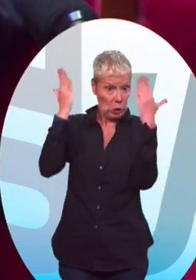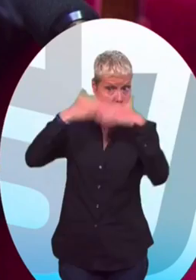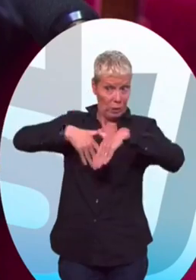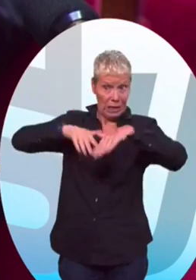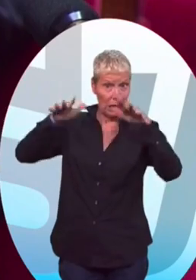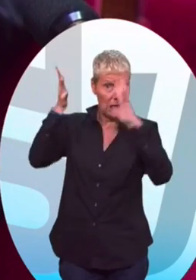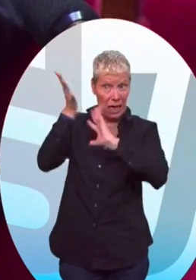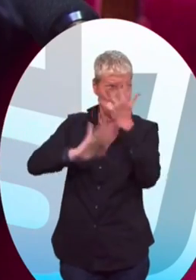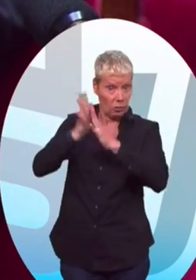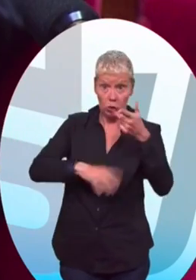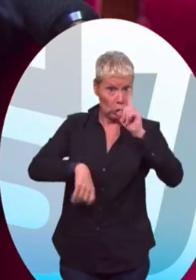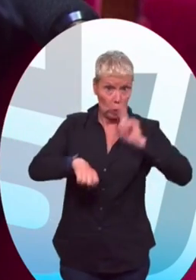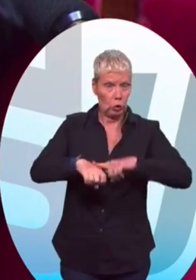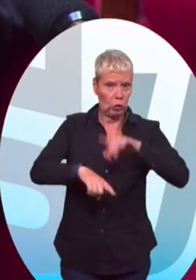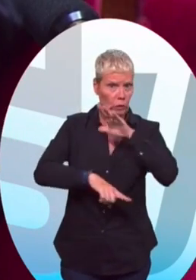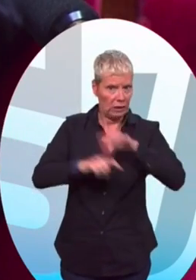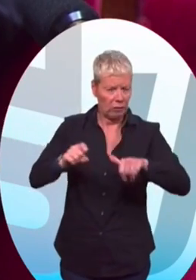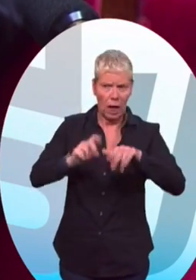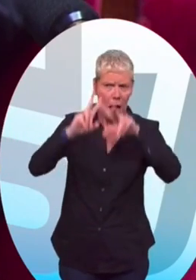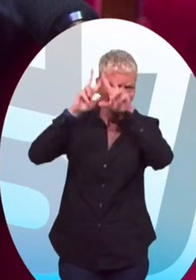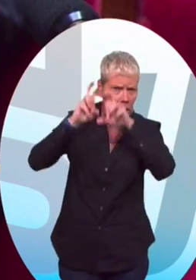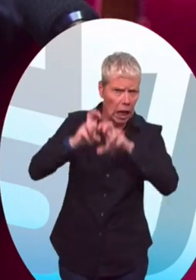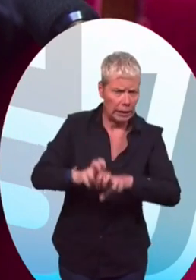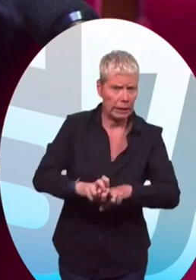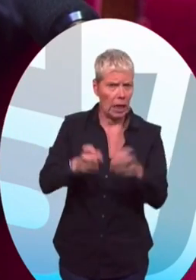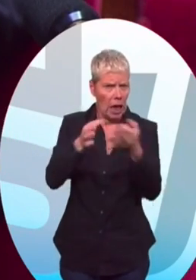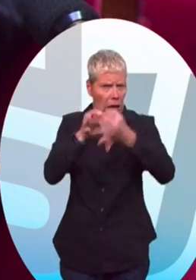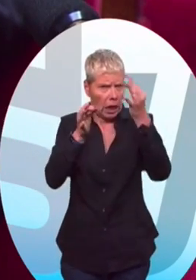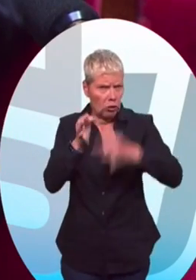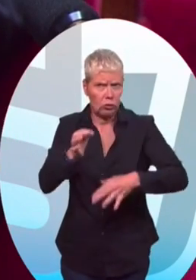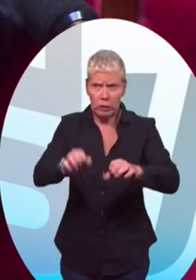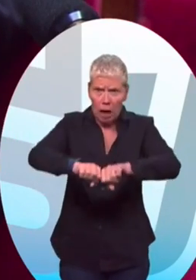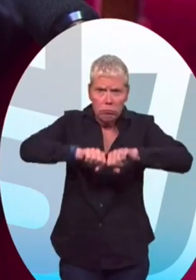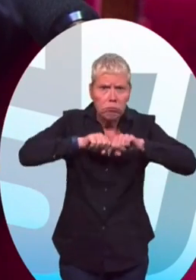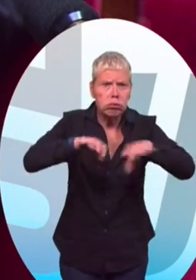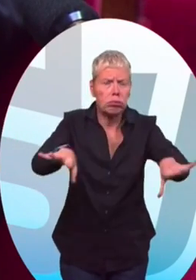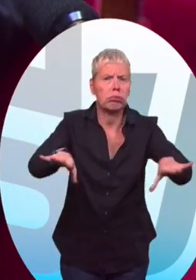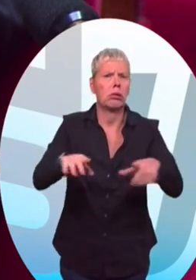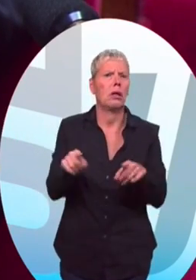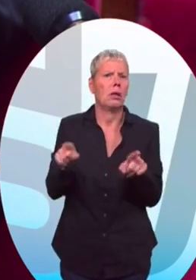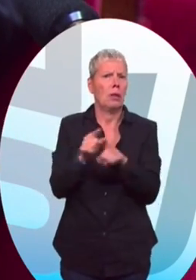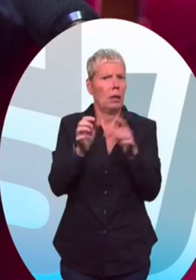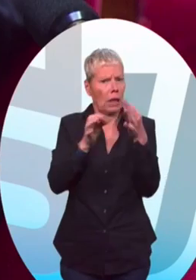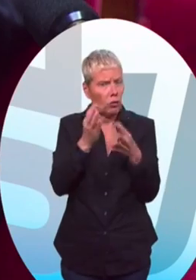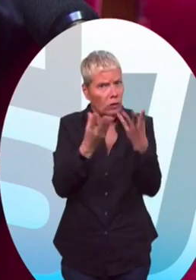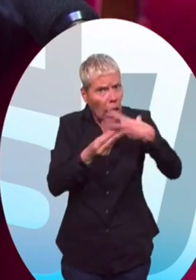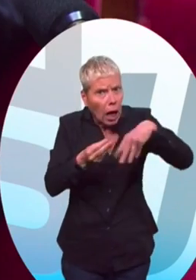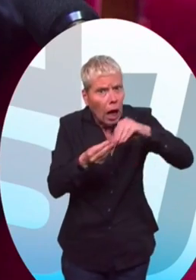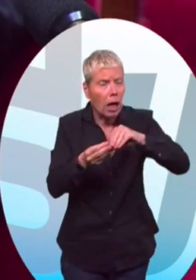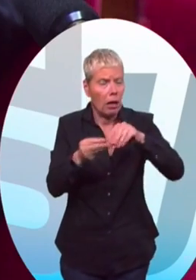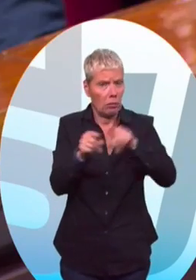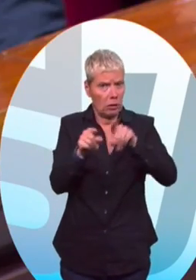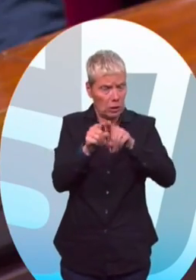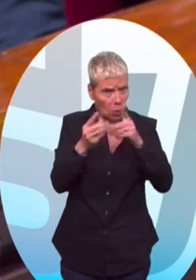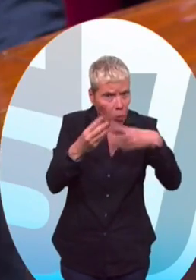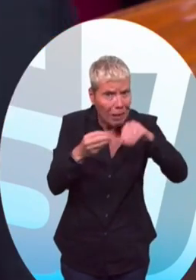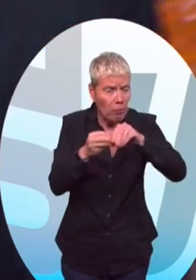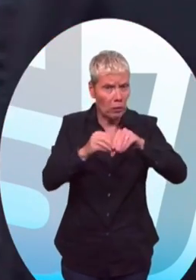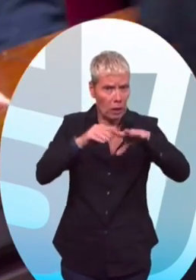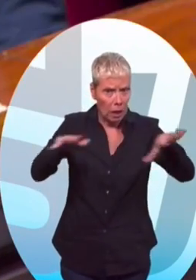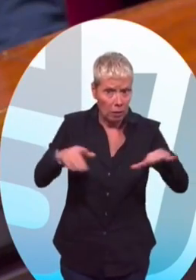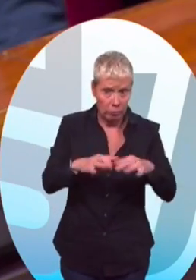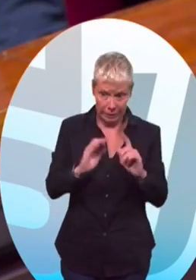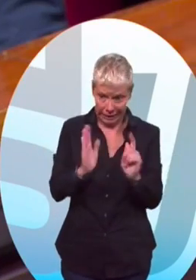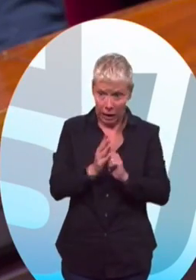Elles ont été analysées, des résultats ont été rendus publics, des résultats complémentaires ont été rendus publics le